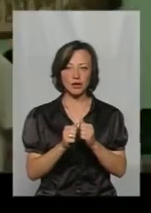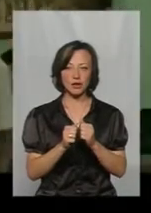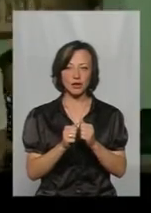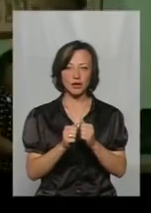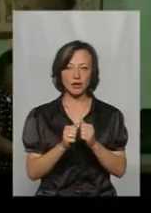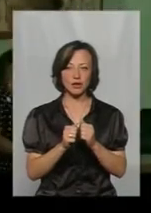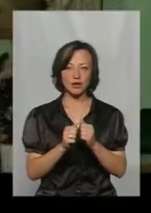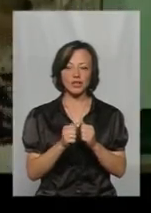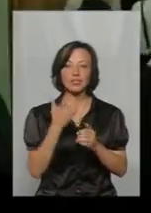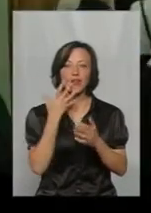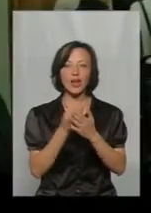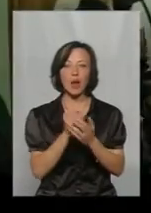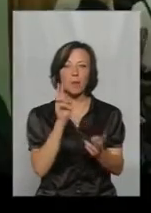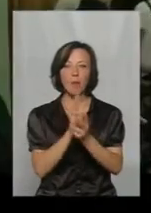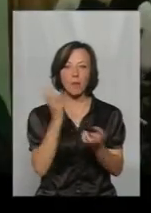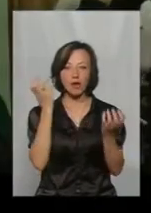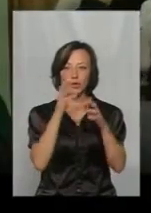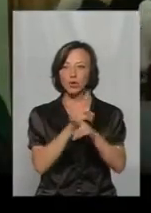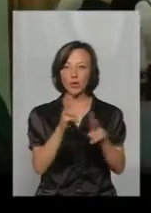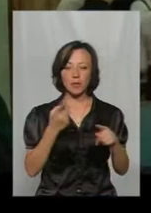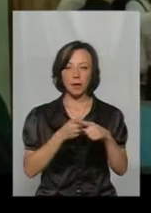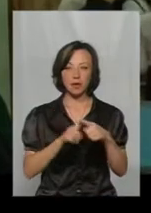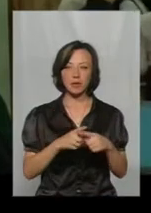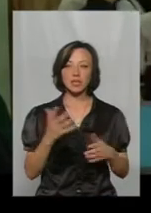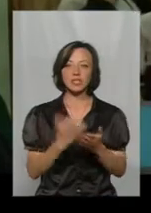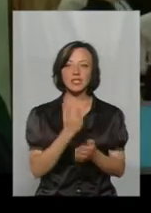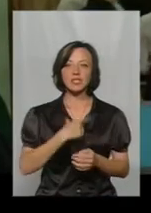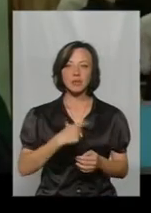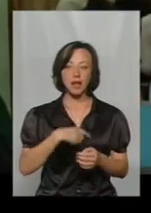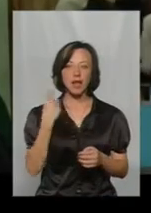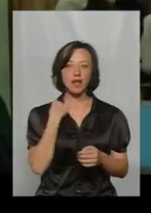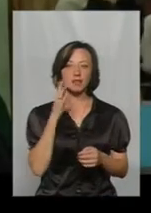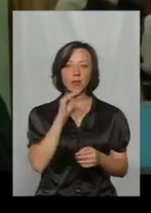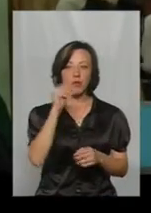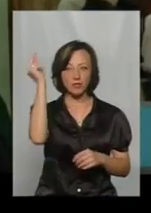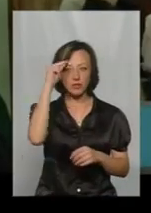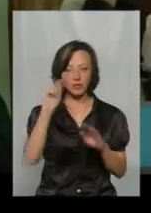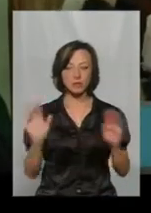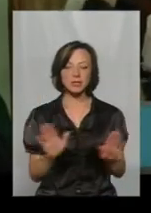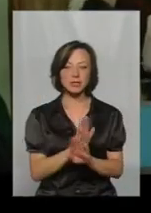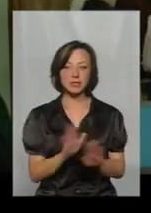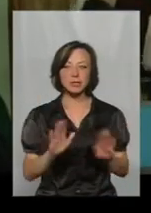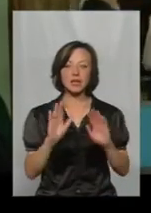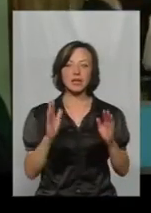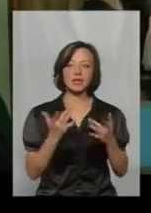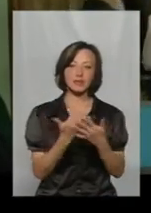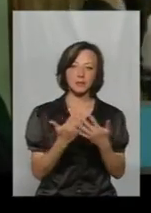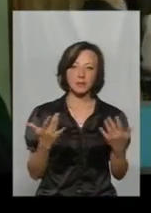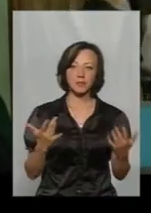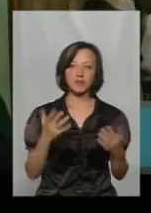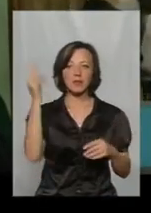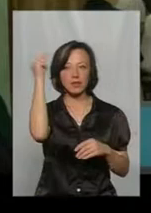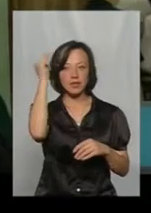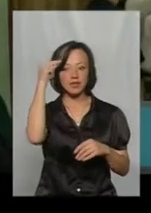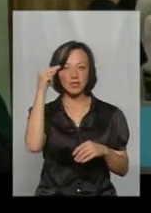ніхто її не бачив. Ми знайшли себе. На англійській мові ми вивчали пісеньки, ми співали пісні, ми